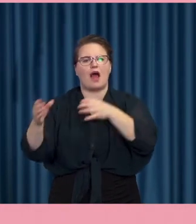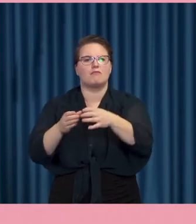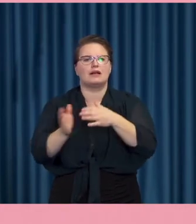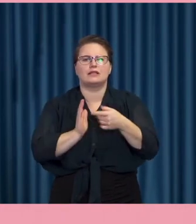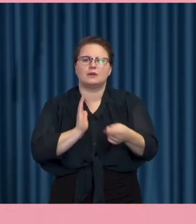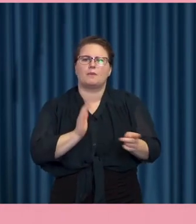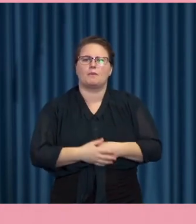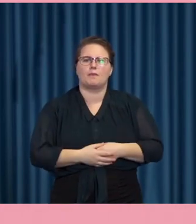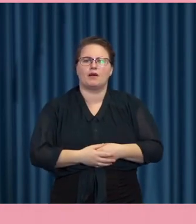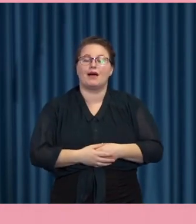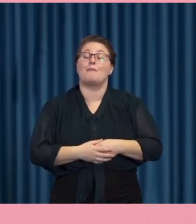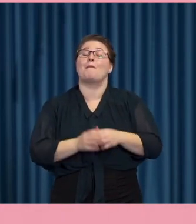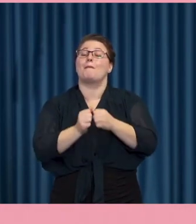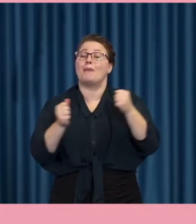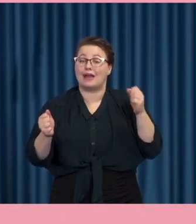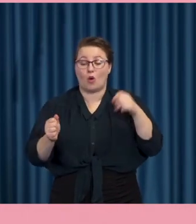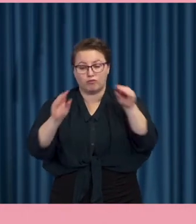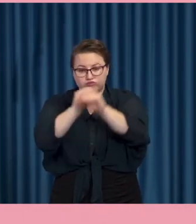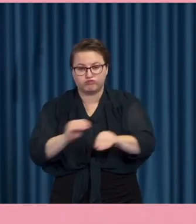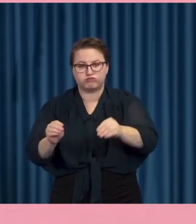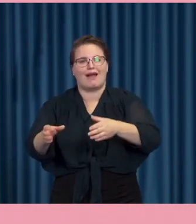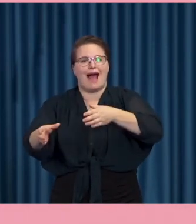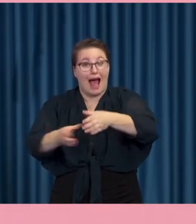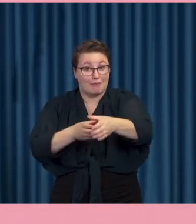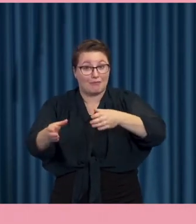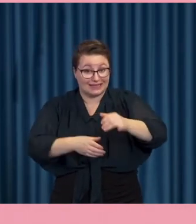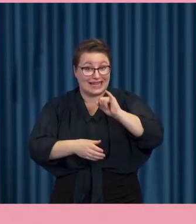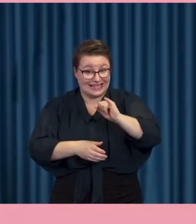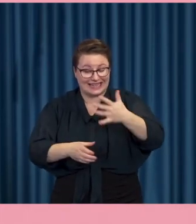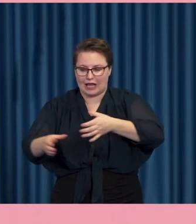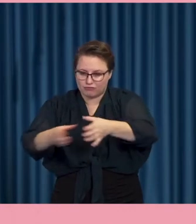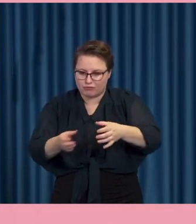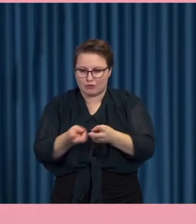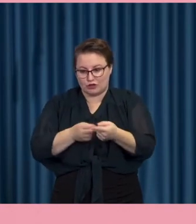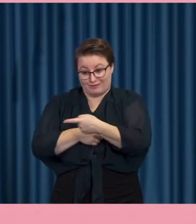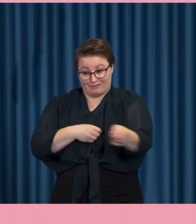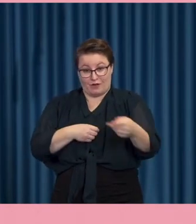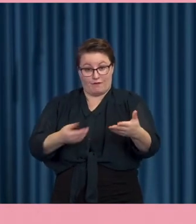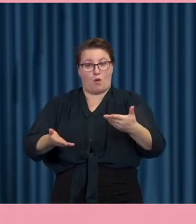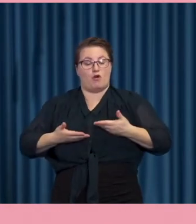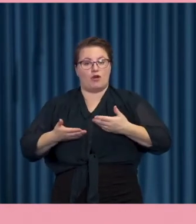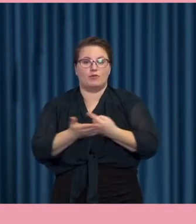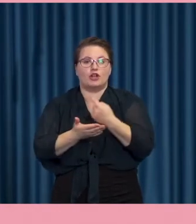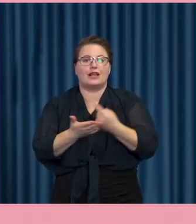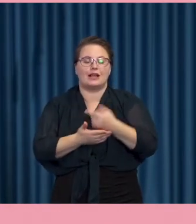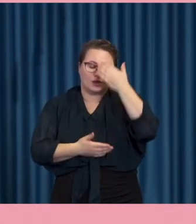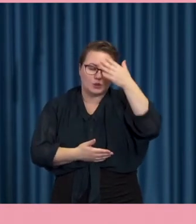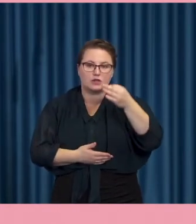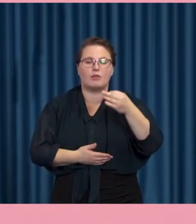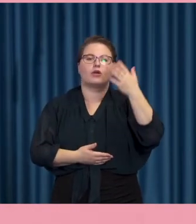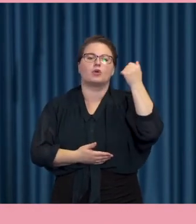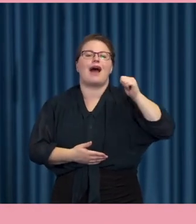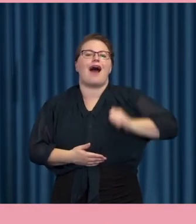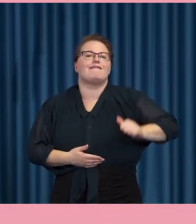Men om man lär ut anpassad IT lär dem använda digitala verktyg så hamnar de i alla fall inte